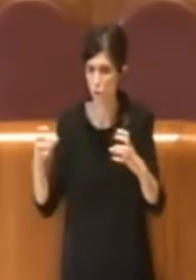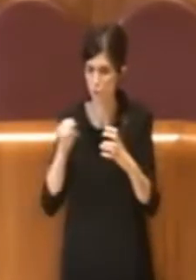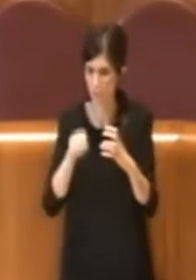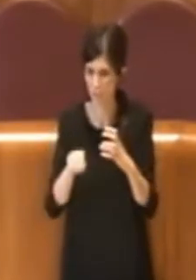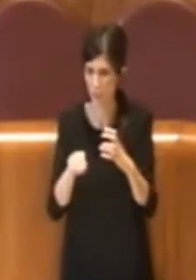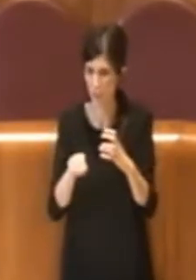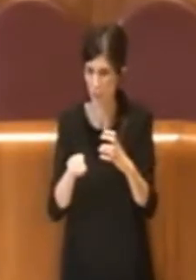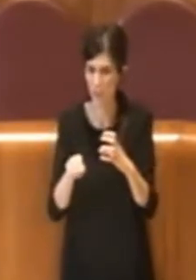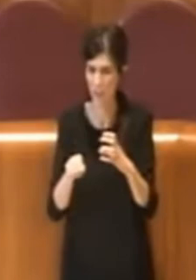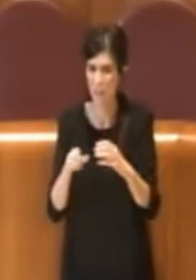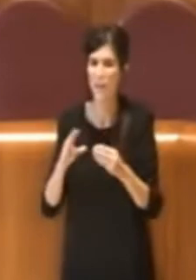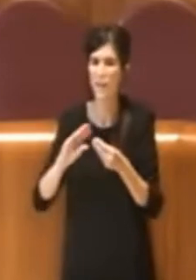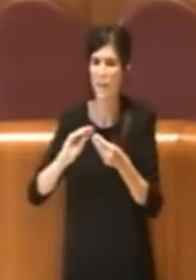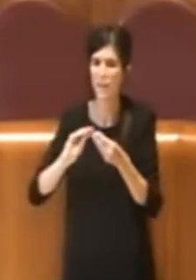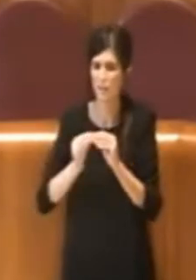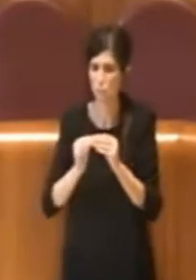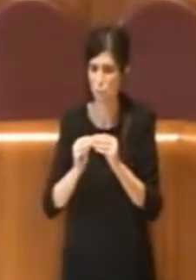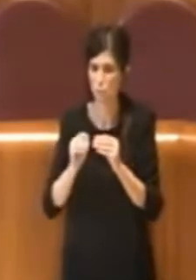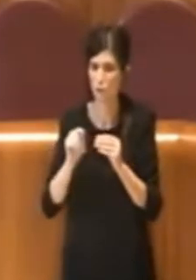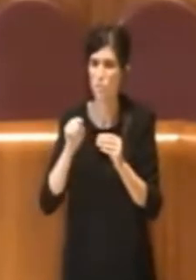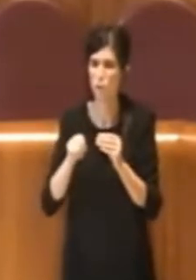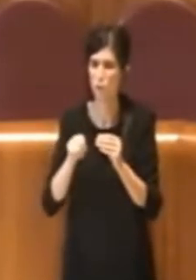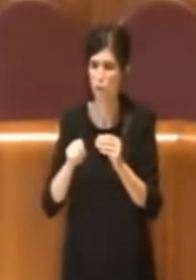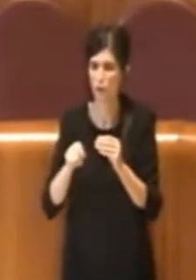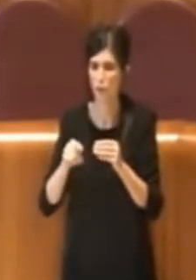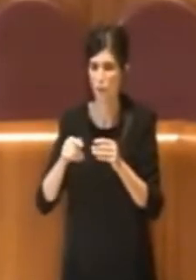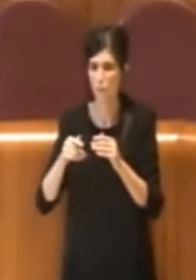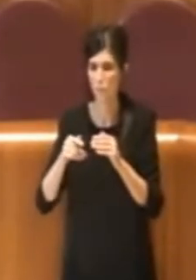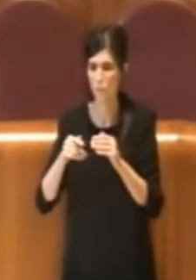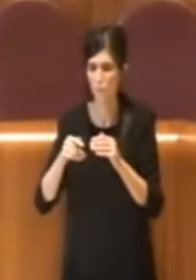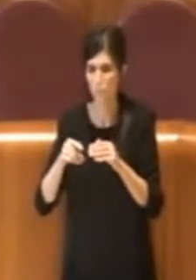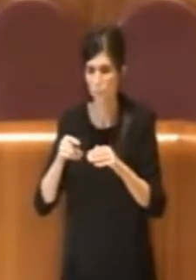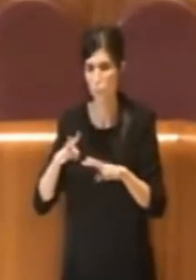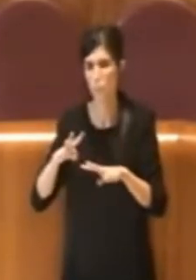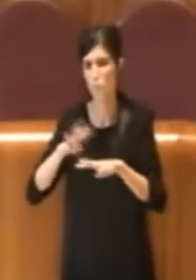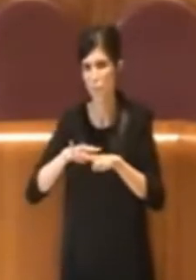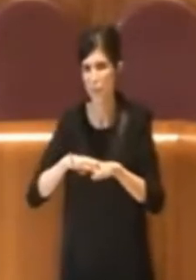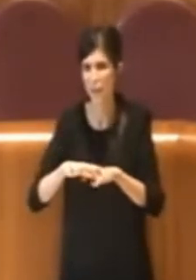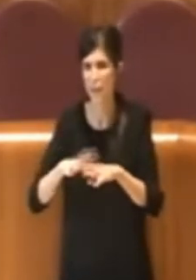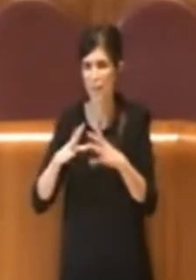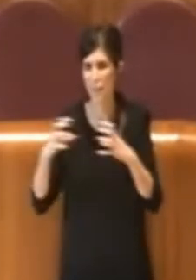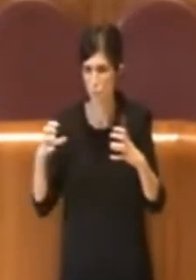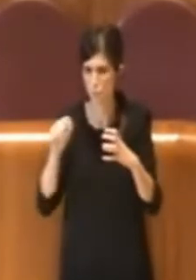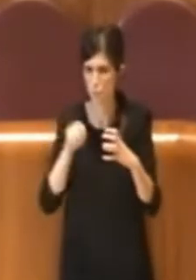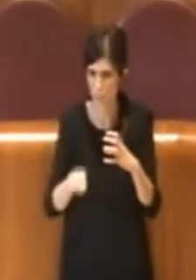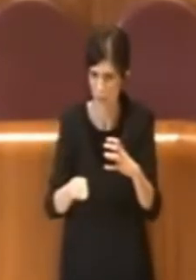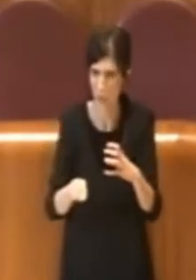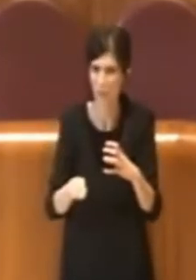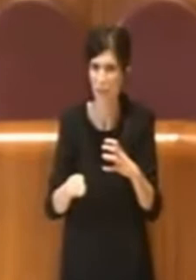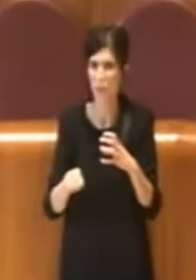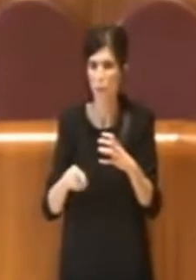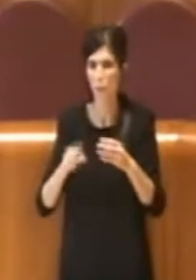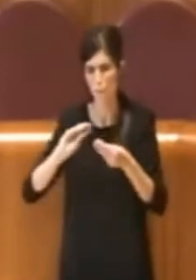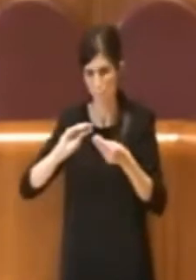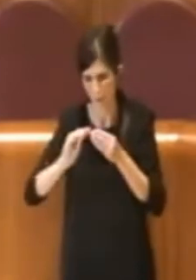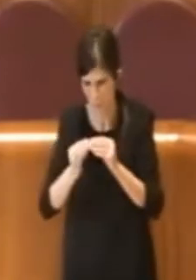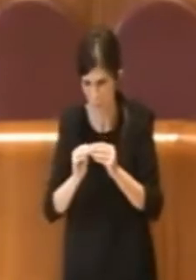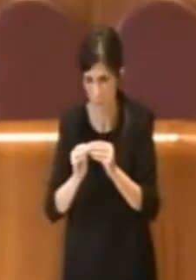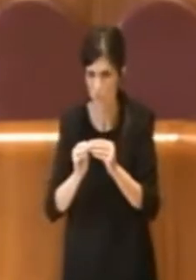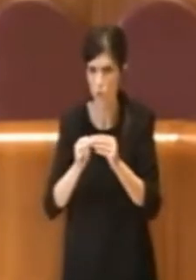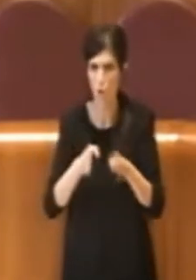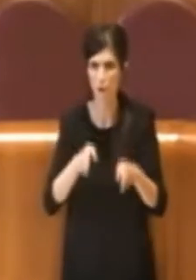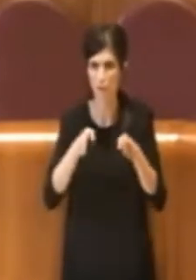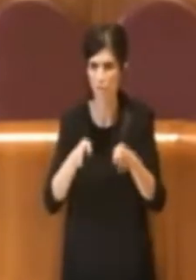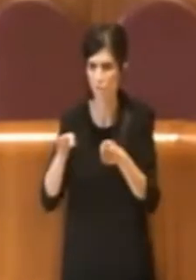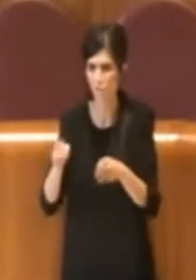ristrutturazione della rete industriale ma anche nella fattispecie, nella manutenzione delle fontanelle